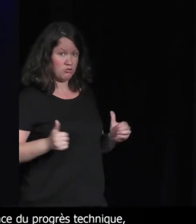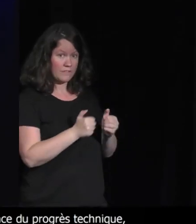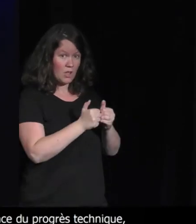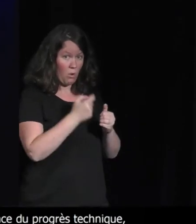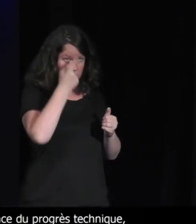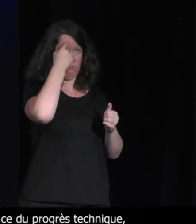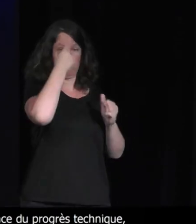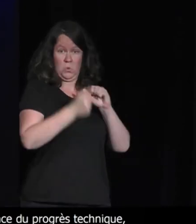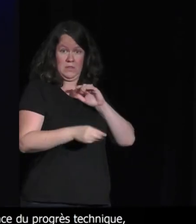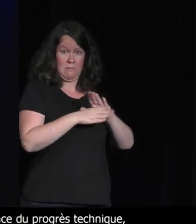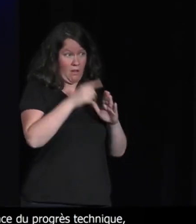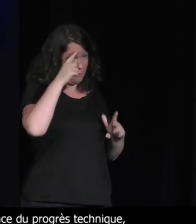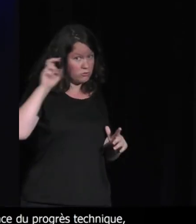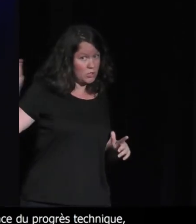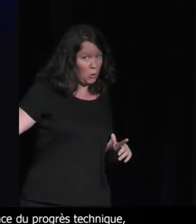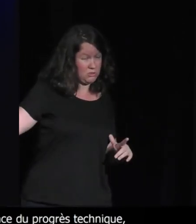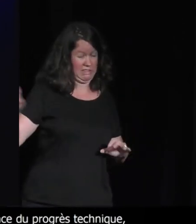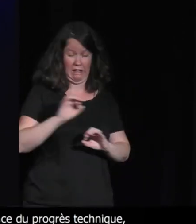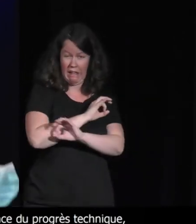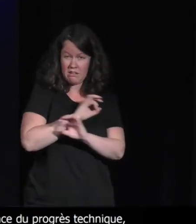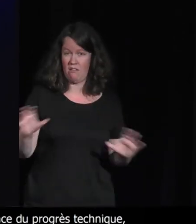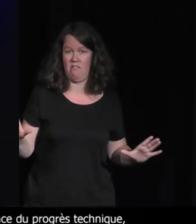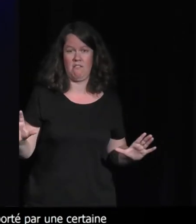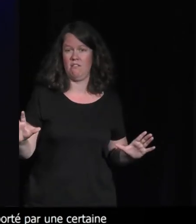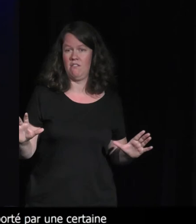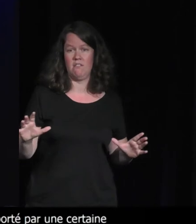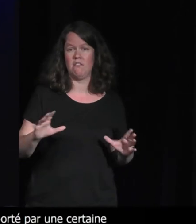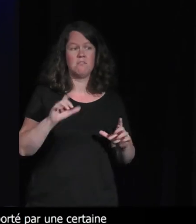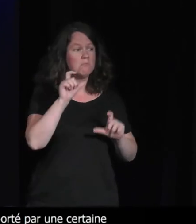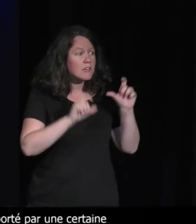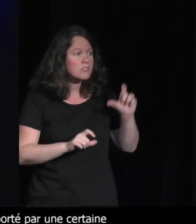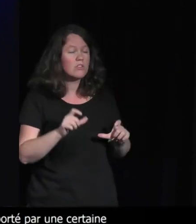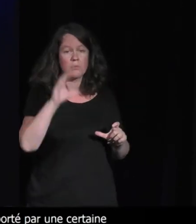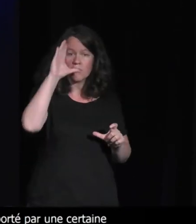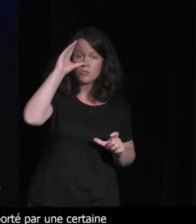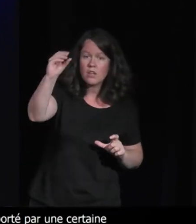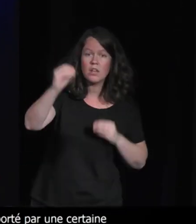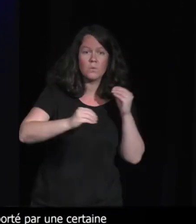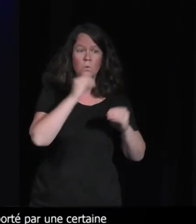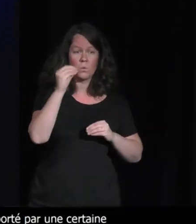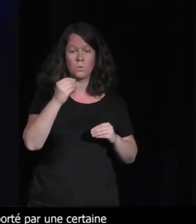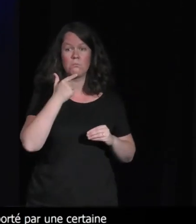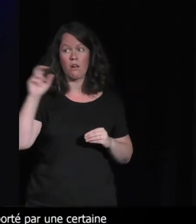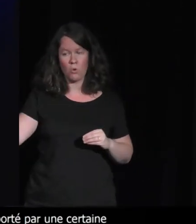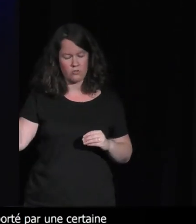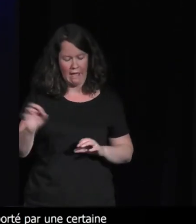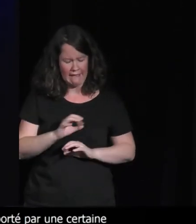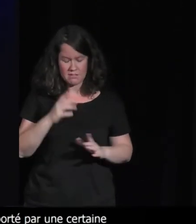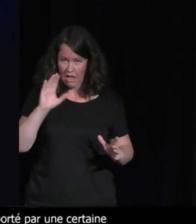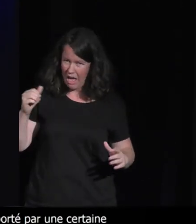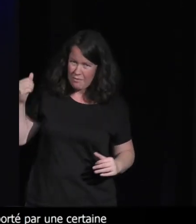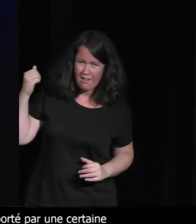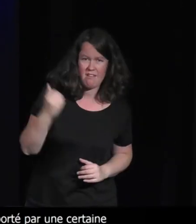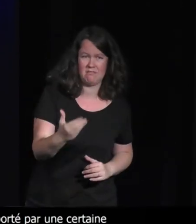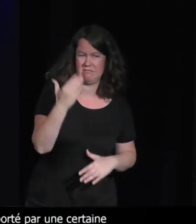des préoccupations de l'industrie du jeu vidéo, des discours autour de l'industrie du jeu vidéo, ce que porte la presse. Par exemple, moi j'ai bossé sur la question des